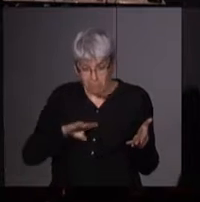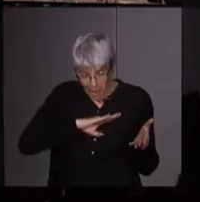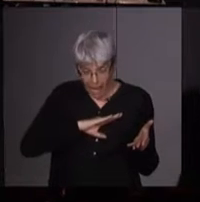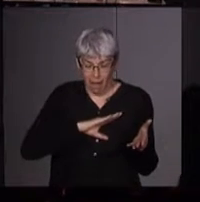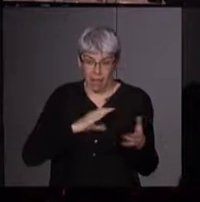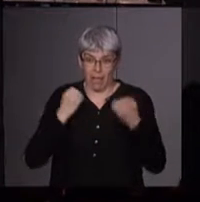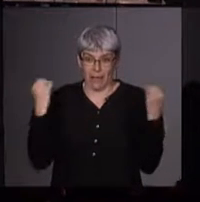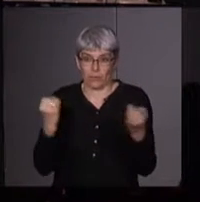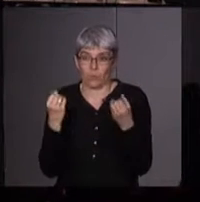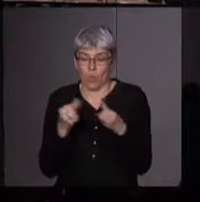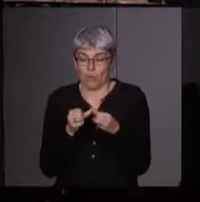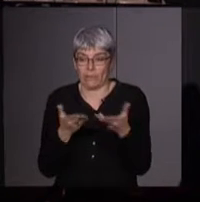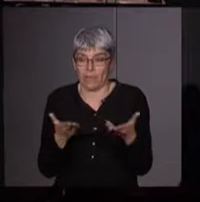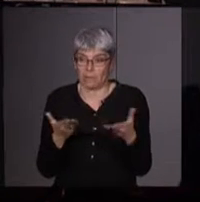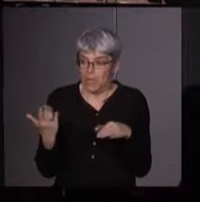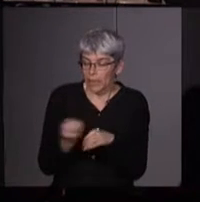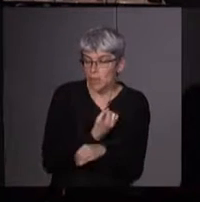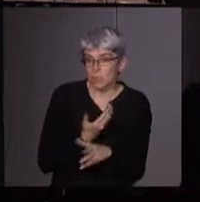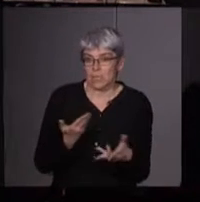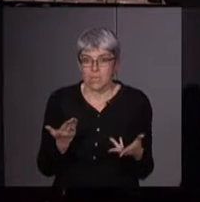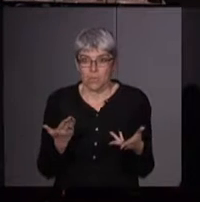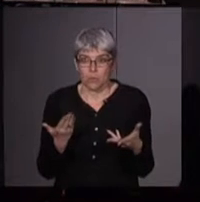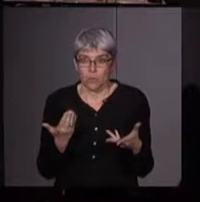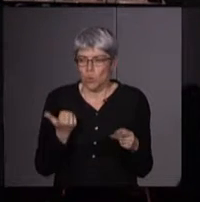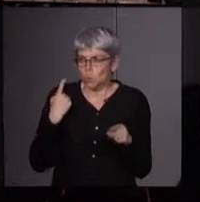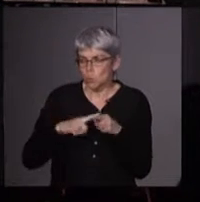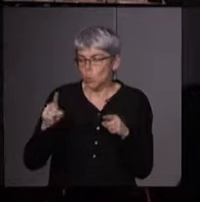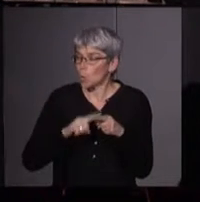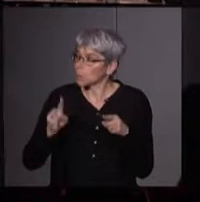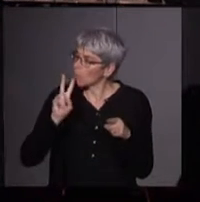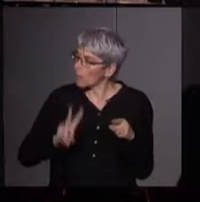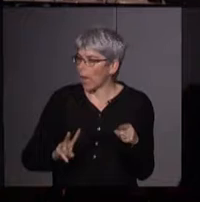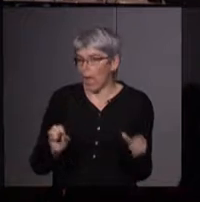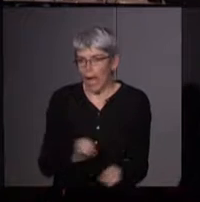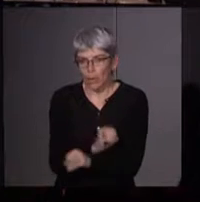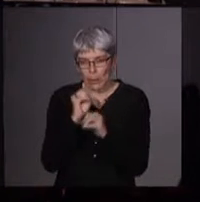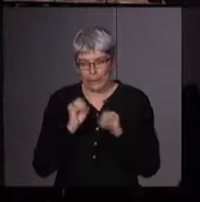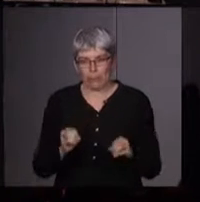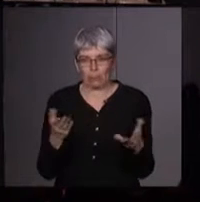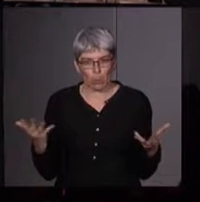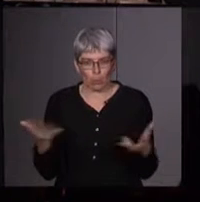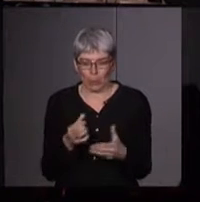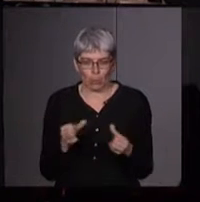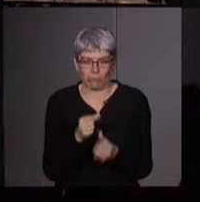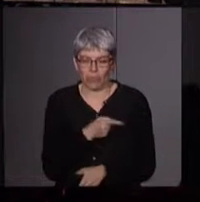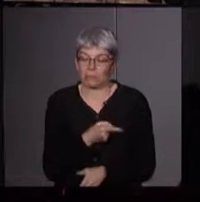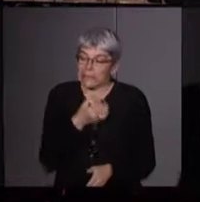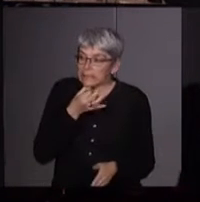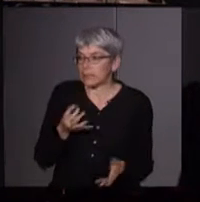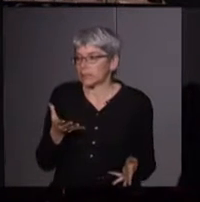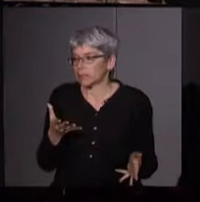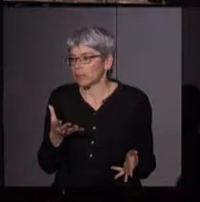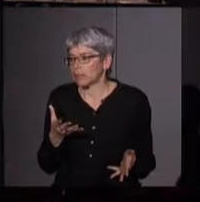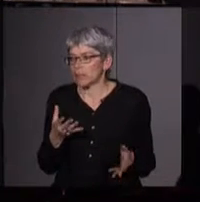actions, réussi à faire une chose que je trouve assez remarquable qui est de se, bon, j'appelle ça